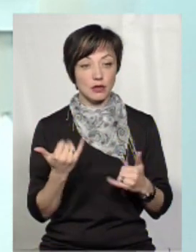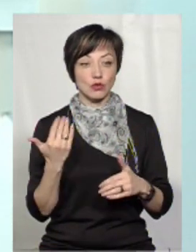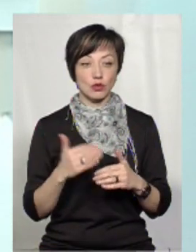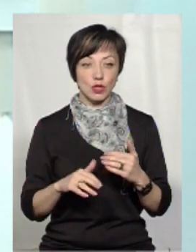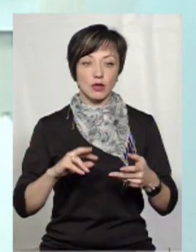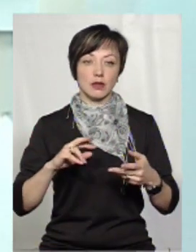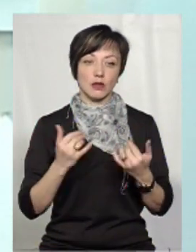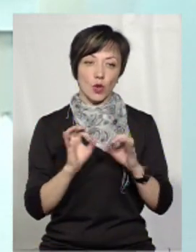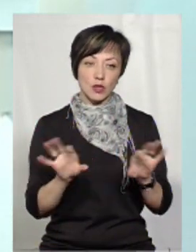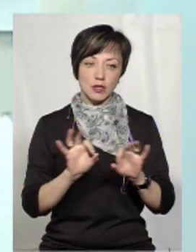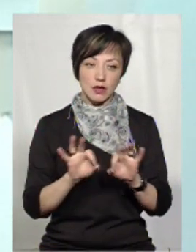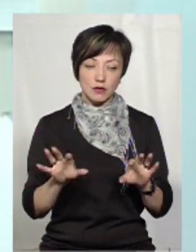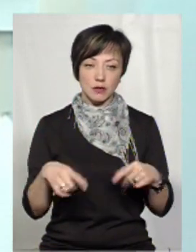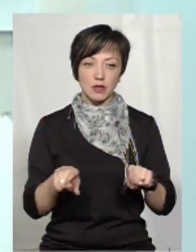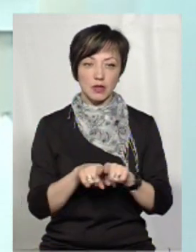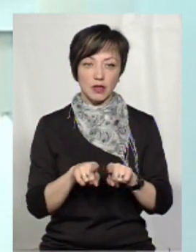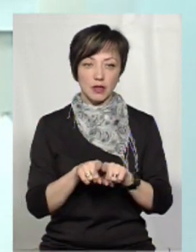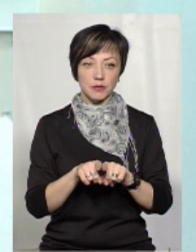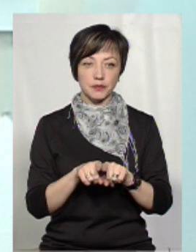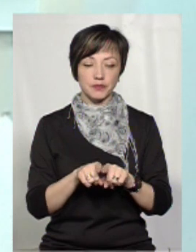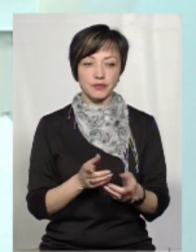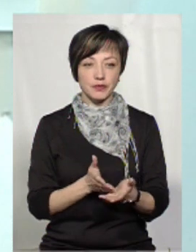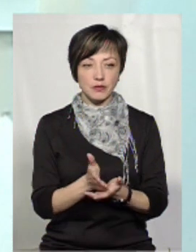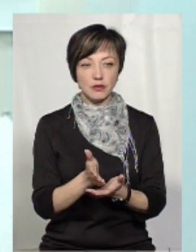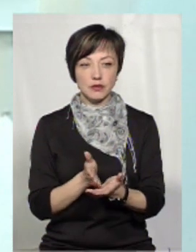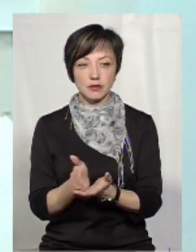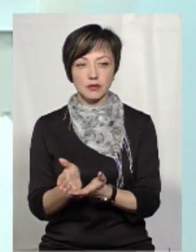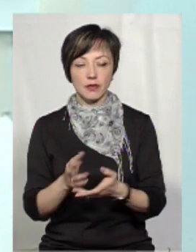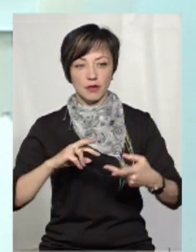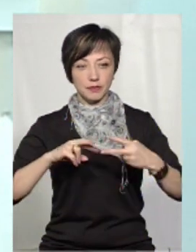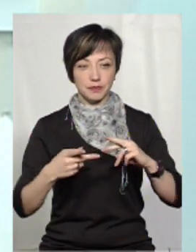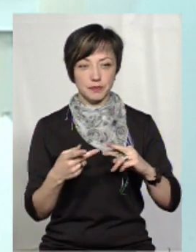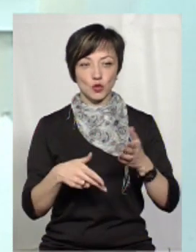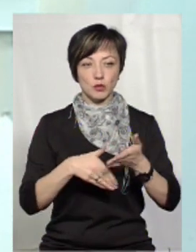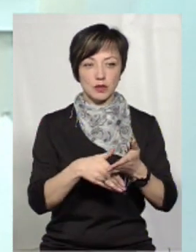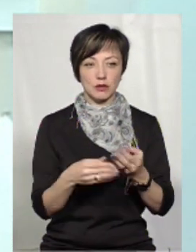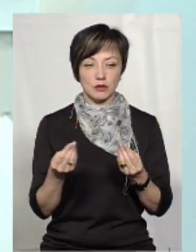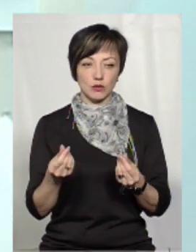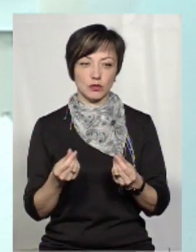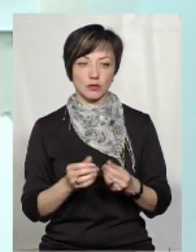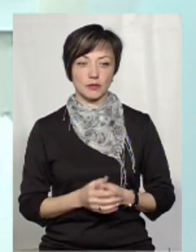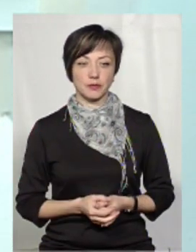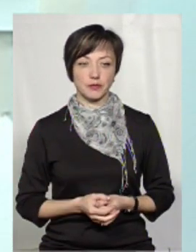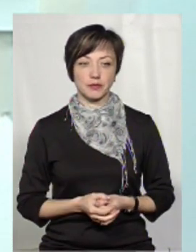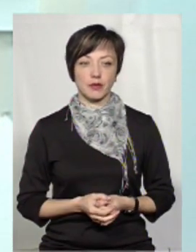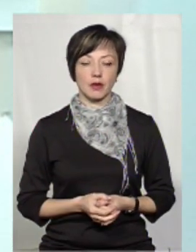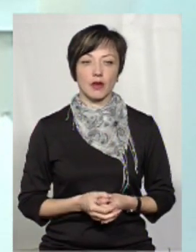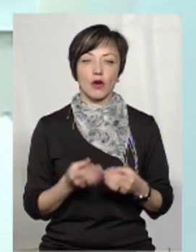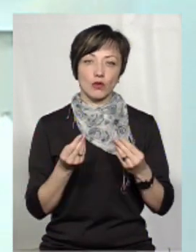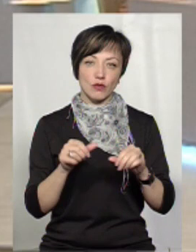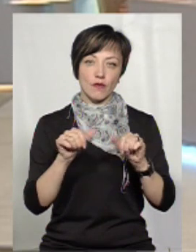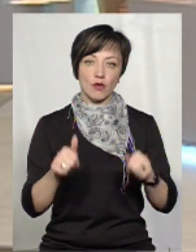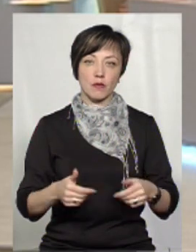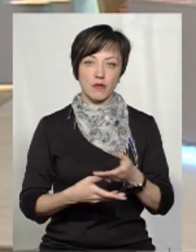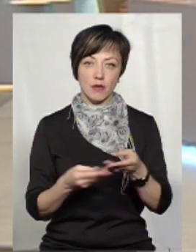ми розказуємо за такі шляхи монетизації один, спосіб і другий. То тут в грошовій